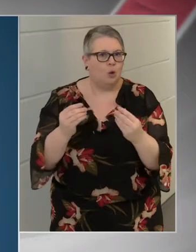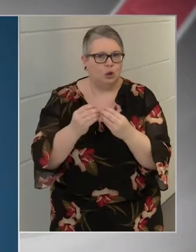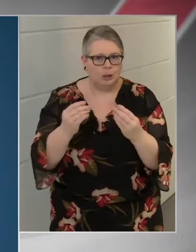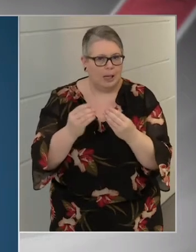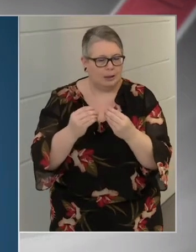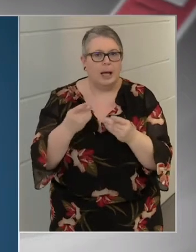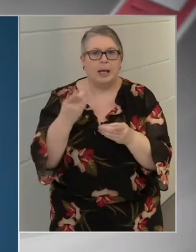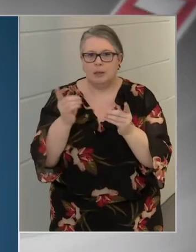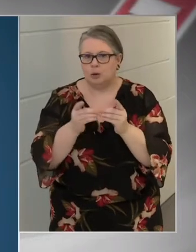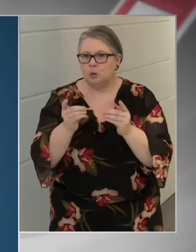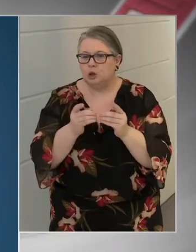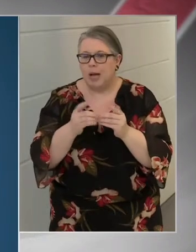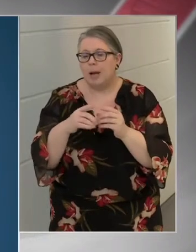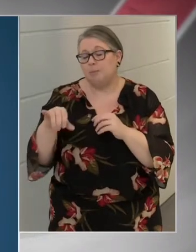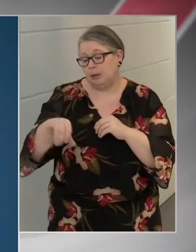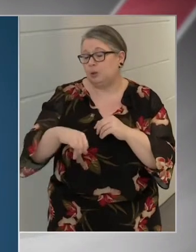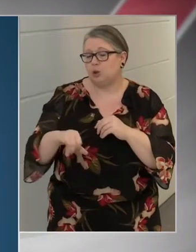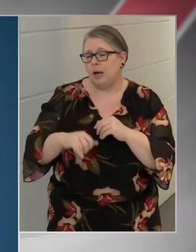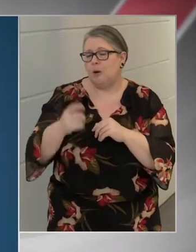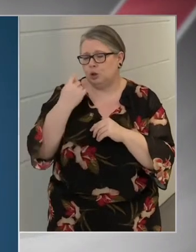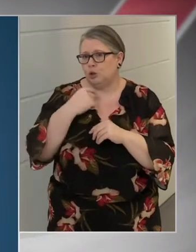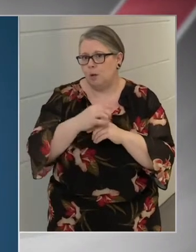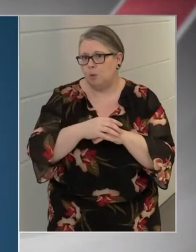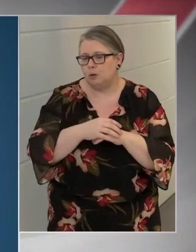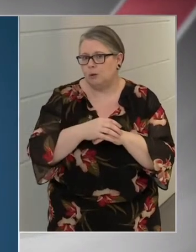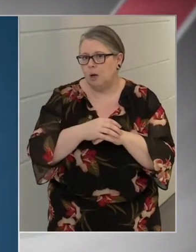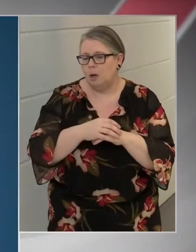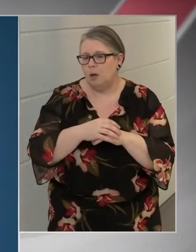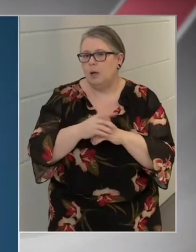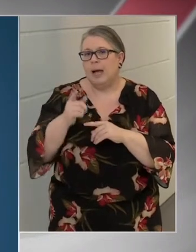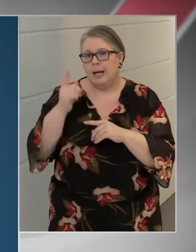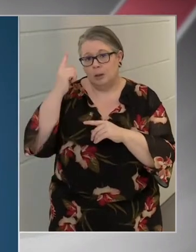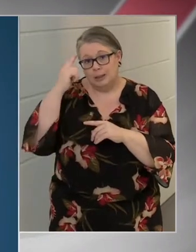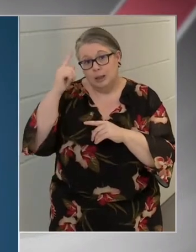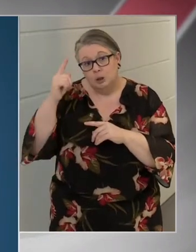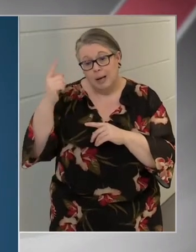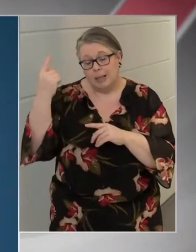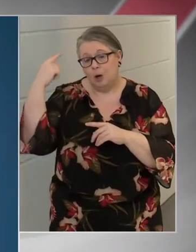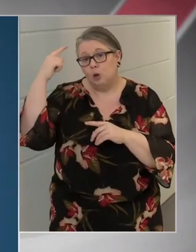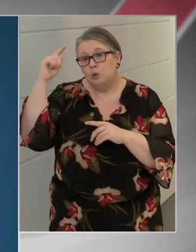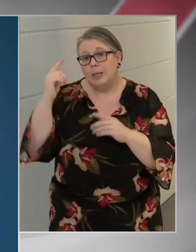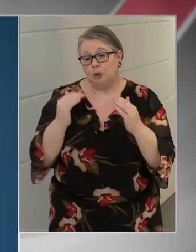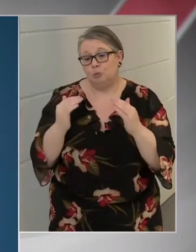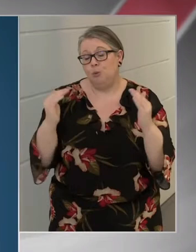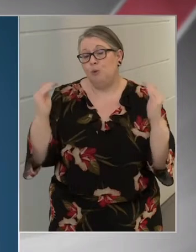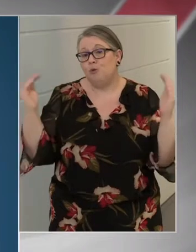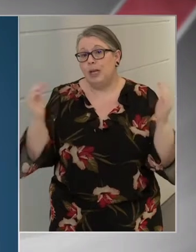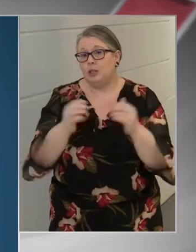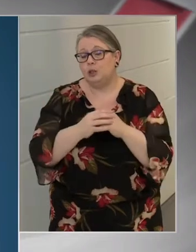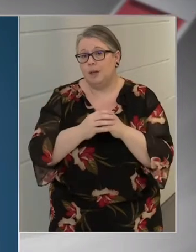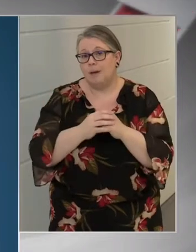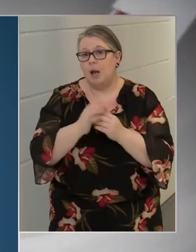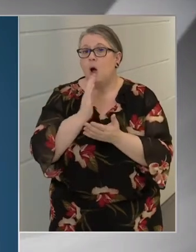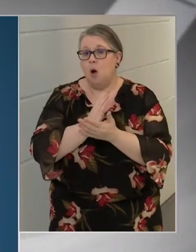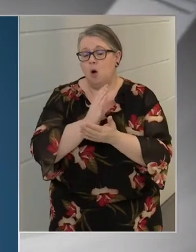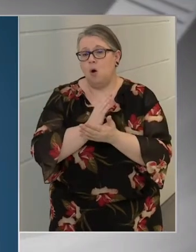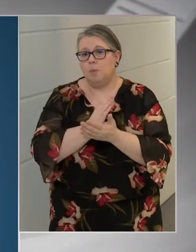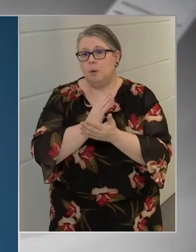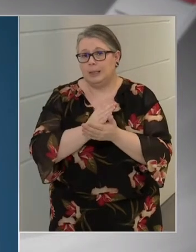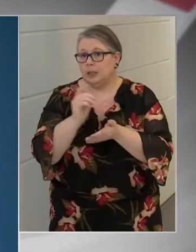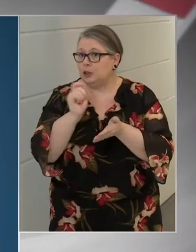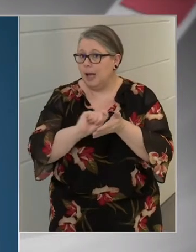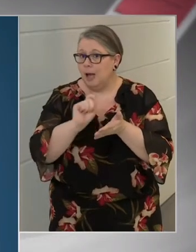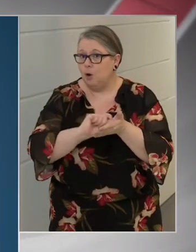vakcinát, és biztonságosnak. Tehát az ismeretek bővülésével az alkalmazási